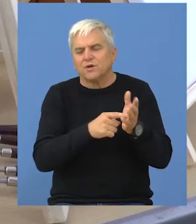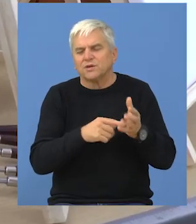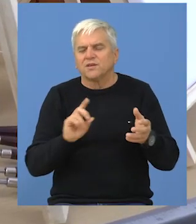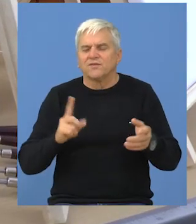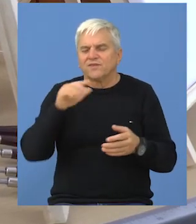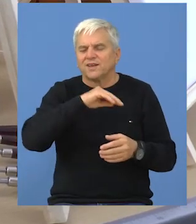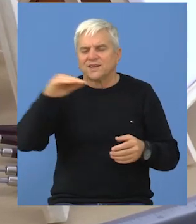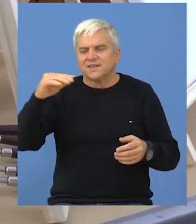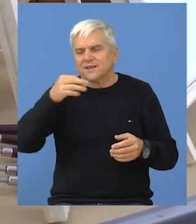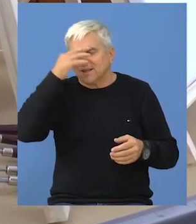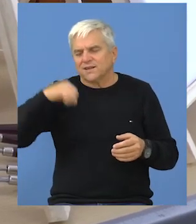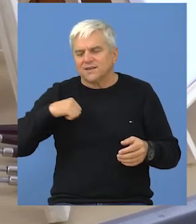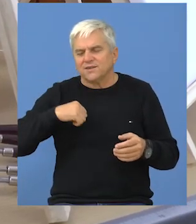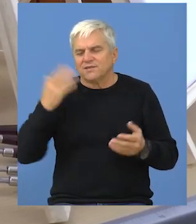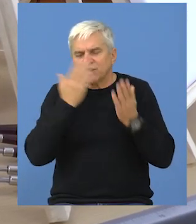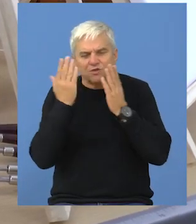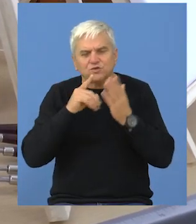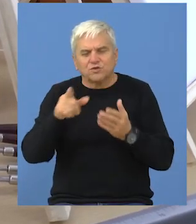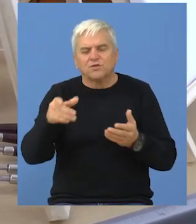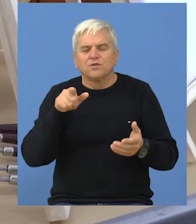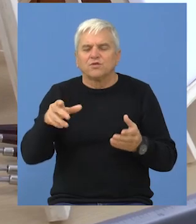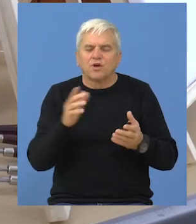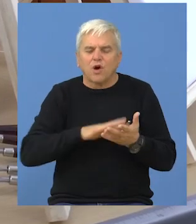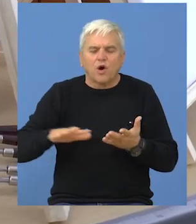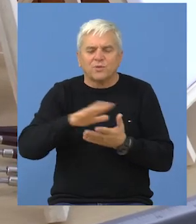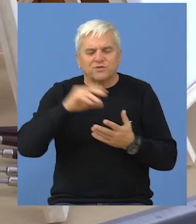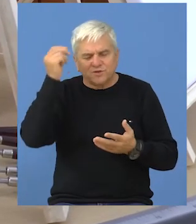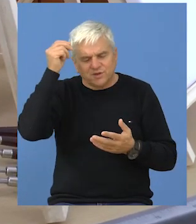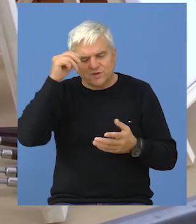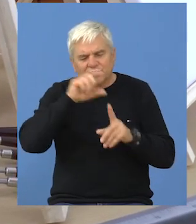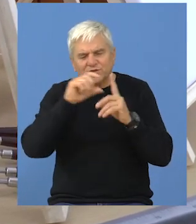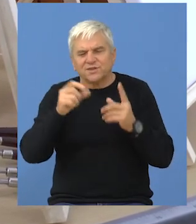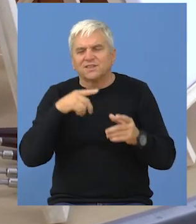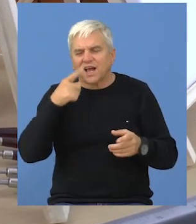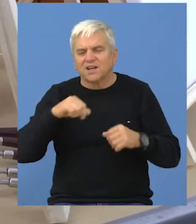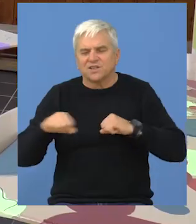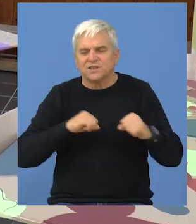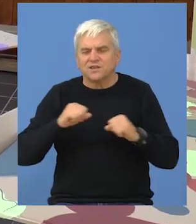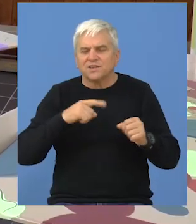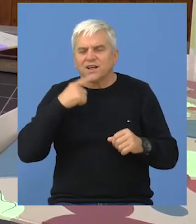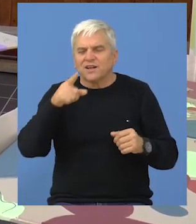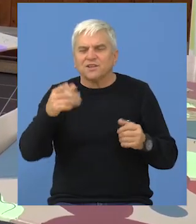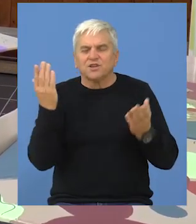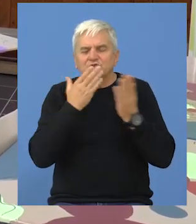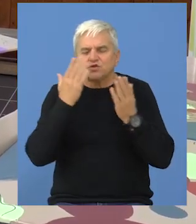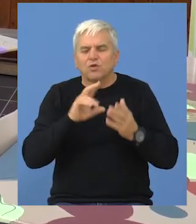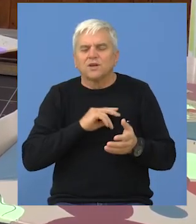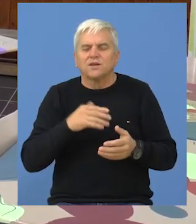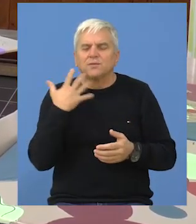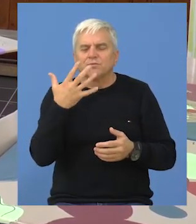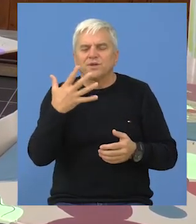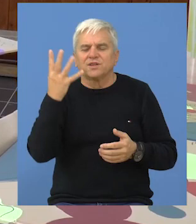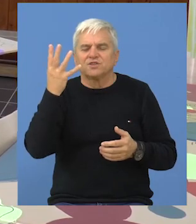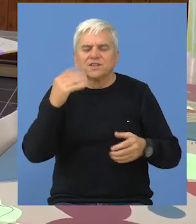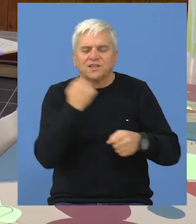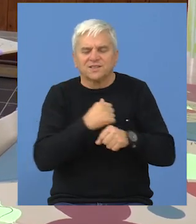pokazatelj porasta interesovanja džaka za školovanje u ovoj obrazovnoj ustanovi, kaže direktorica i dode da škola broji